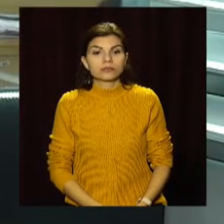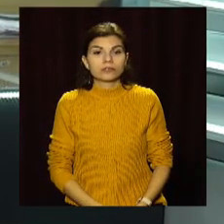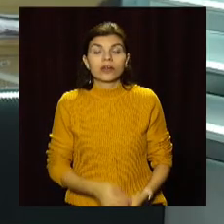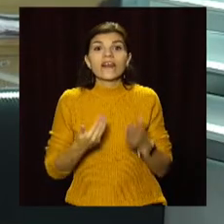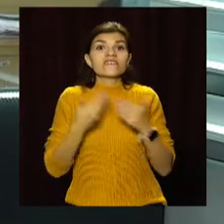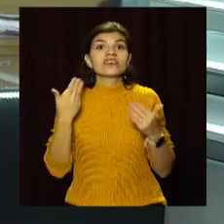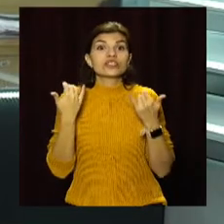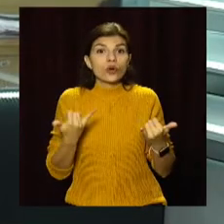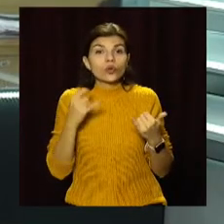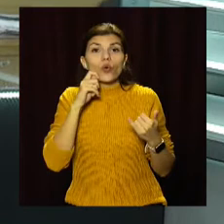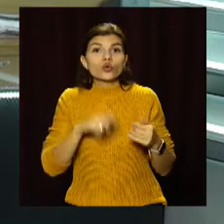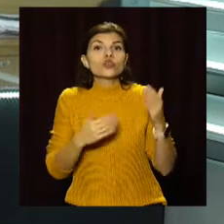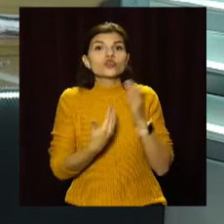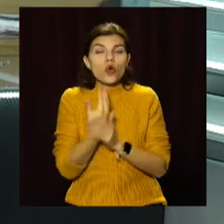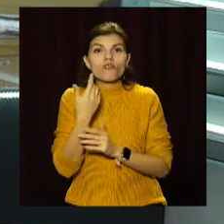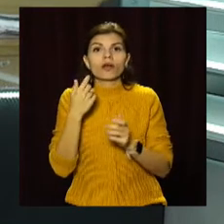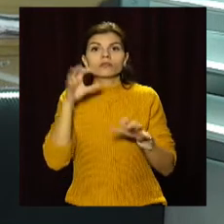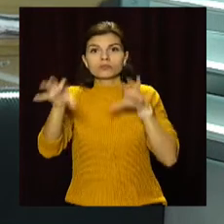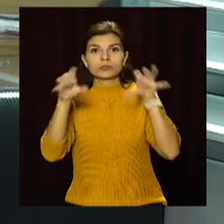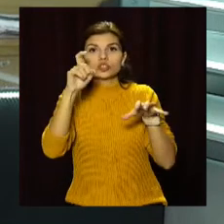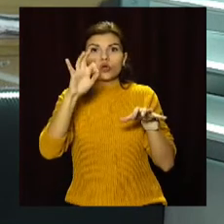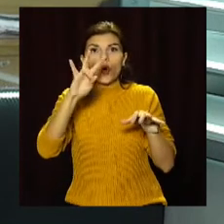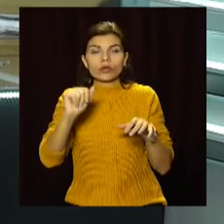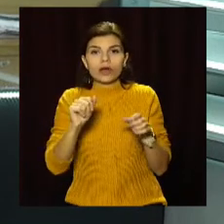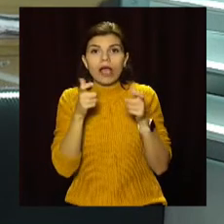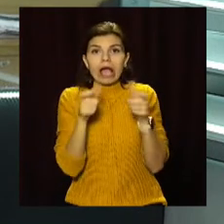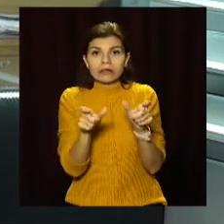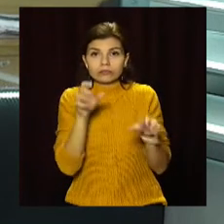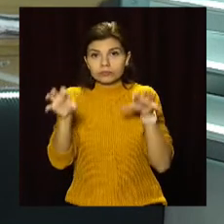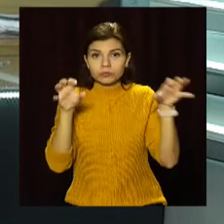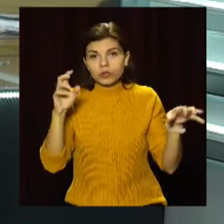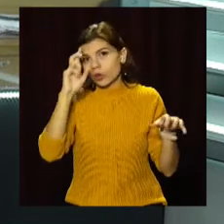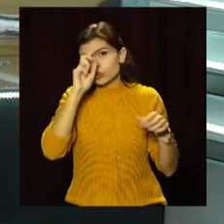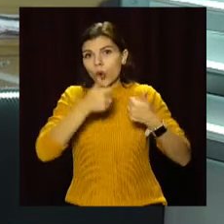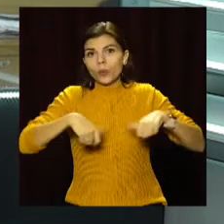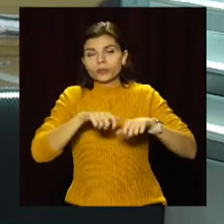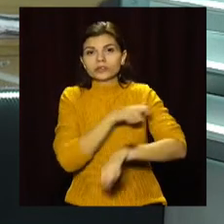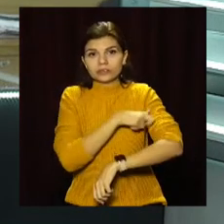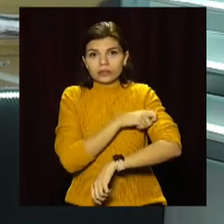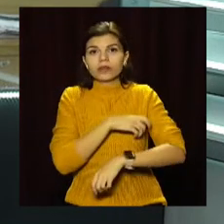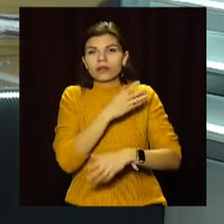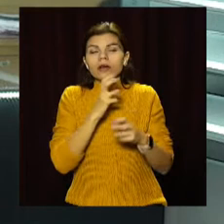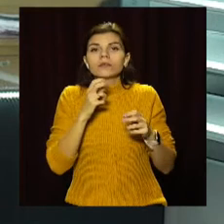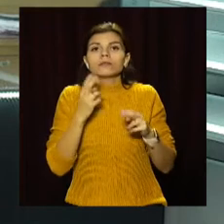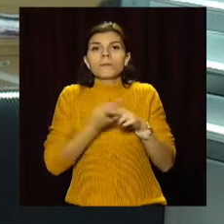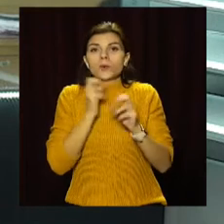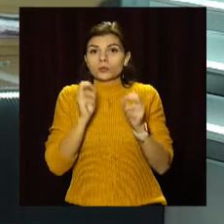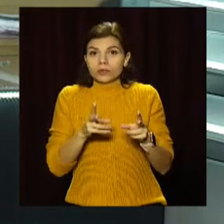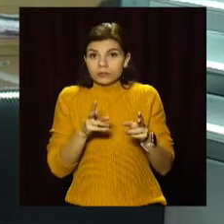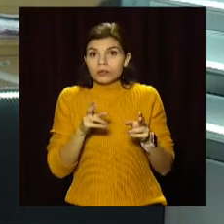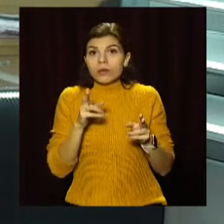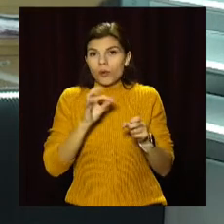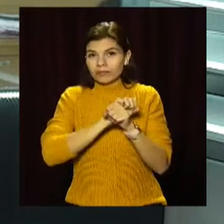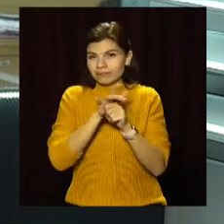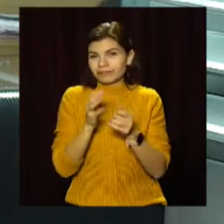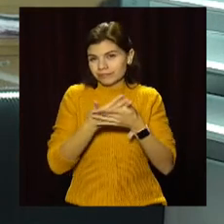Відсьогодні в Україні нове карантинне зонування. Рішення ухвалила Державна комісія з питань техногенно-екологічної безпеки та